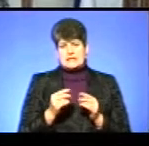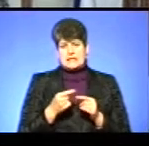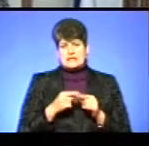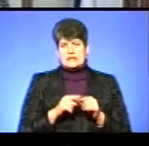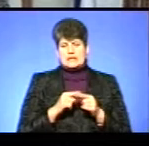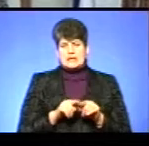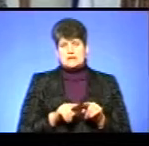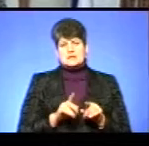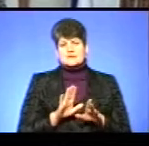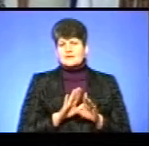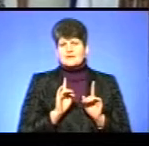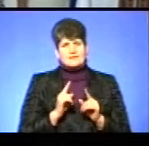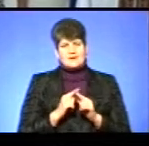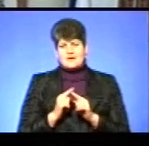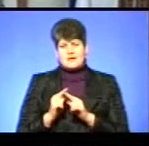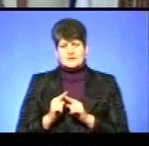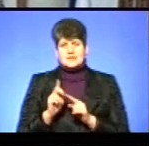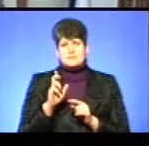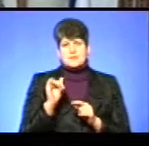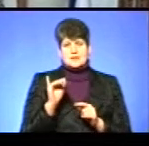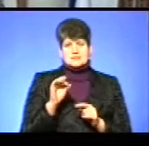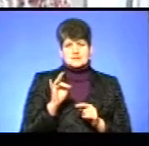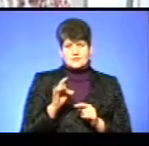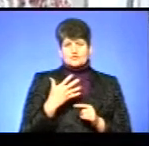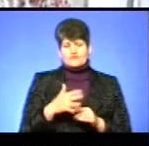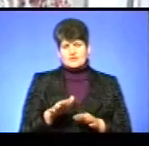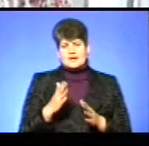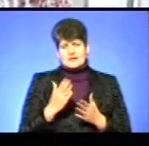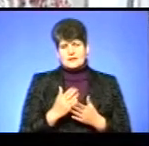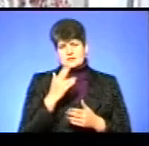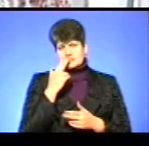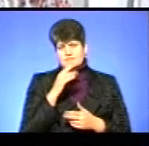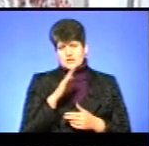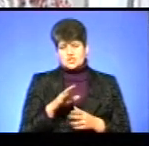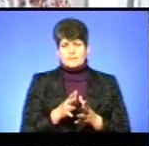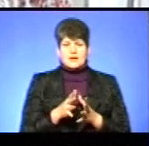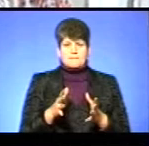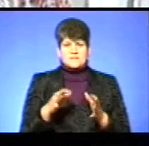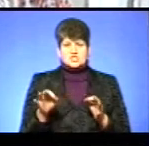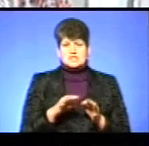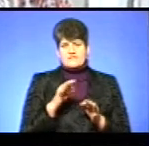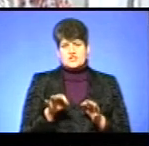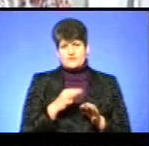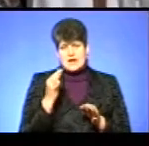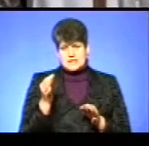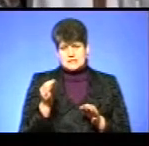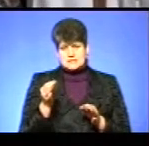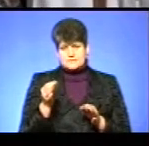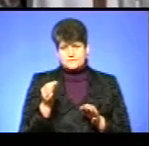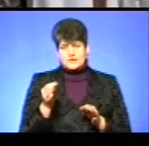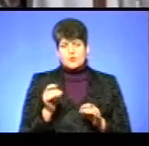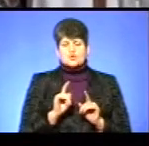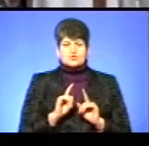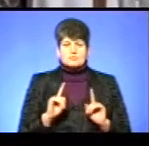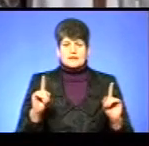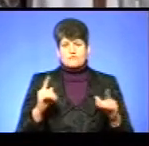не тільки хрестиком, бісером, що є звичним вже для більшості вишивальниць. Особливо